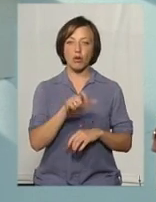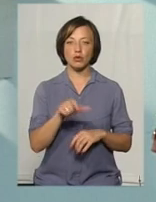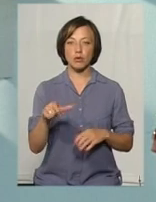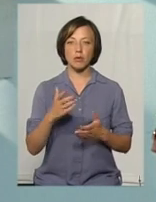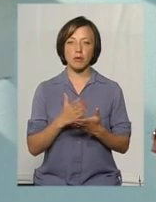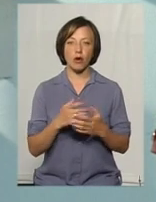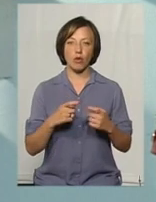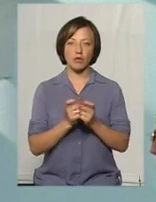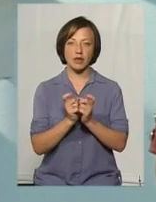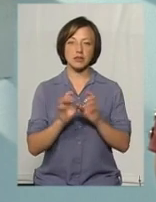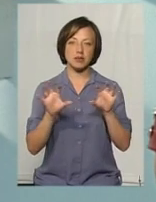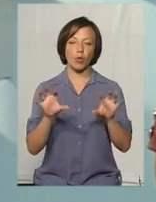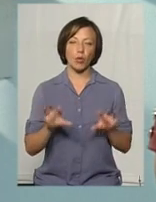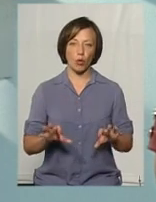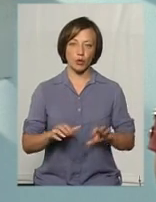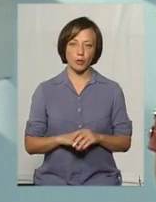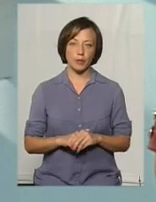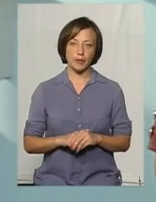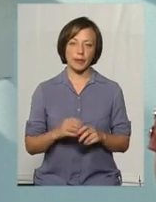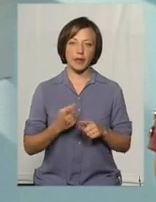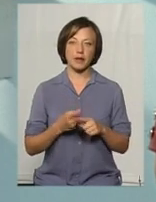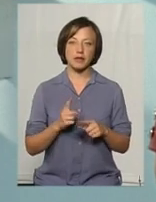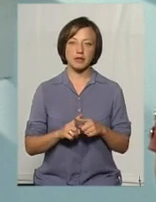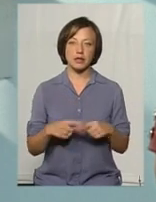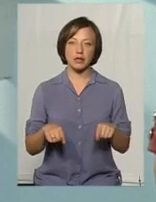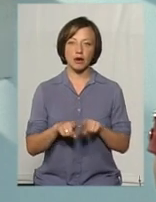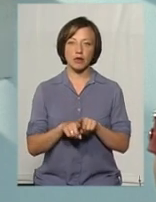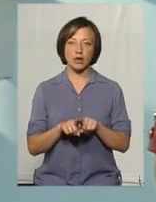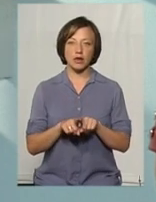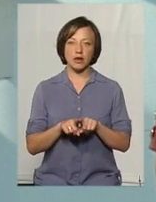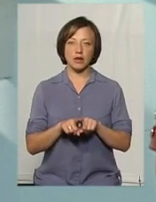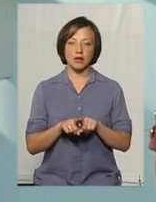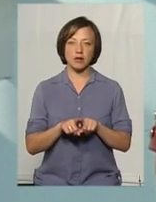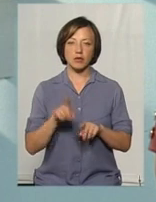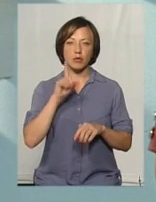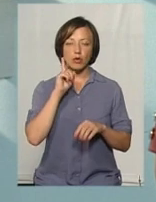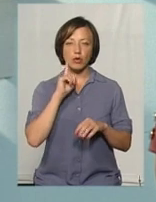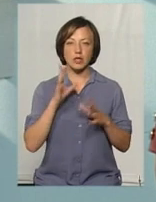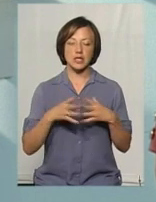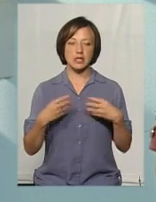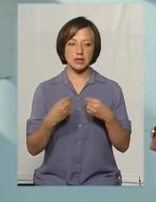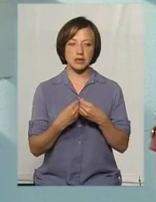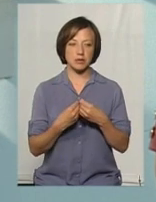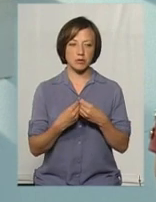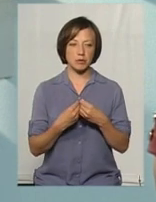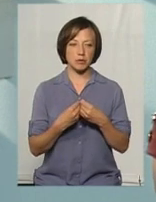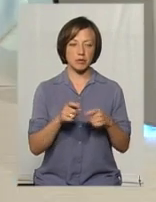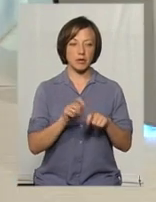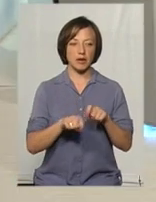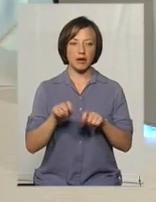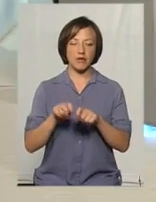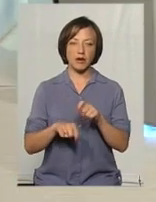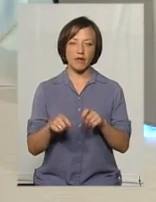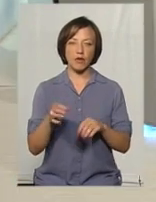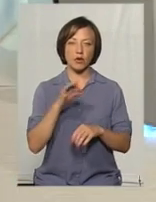які мають конфлікт з законом. Це також молоді сім'ї, здійснюється перевірка цільового